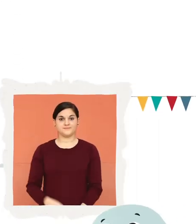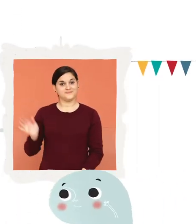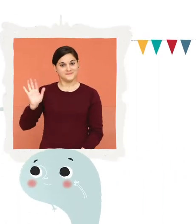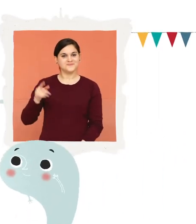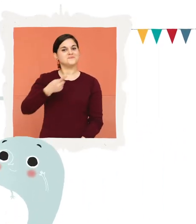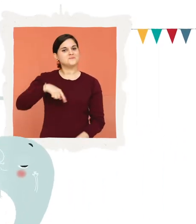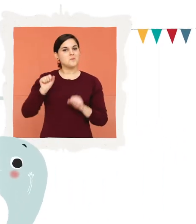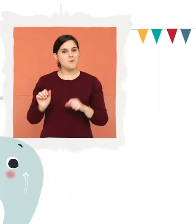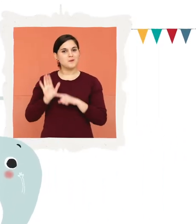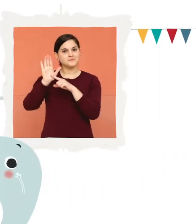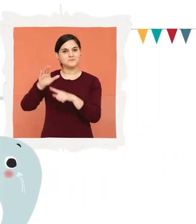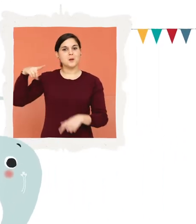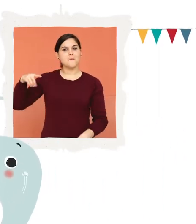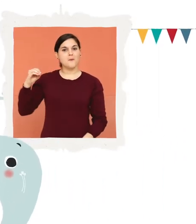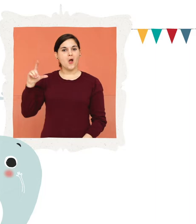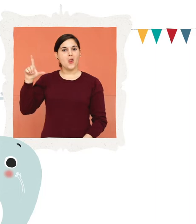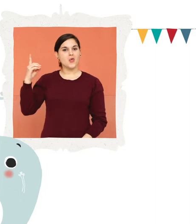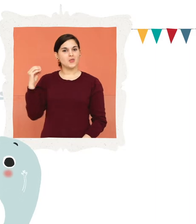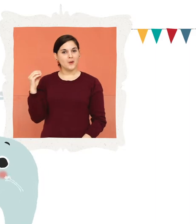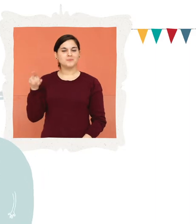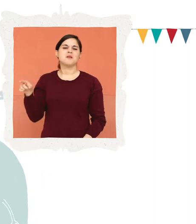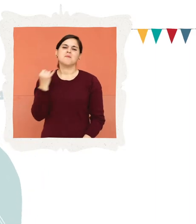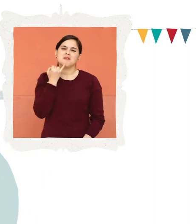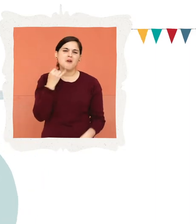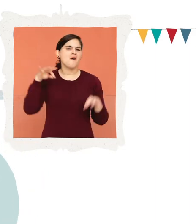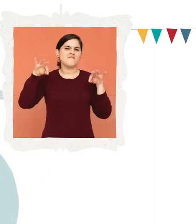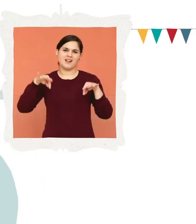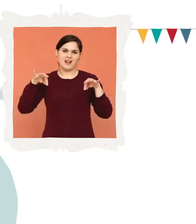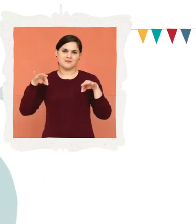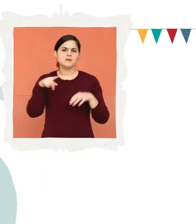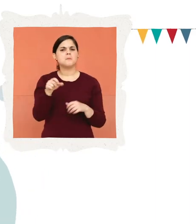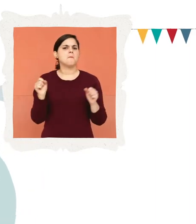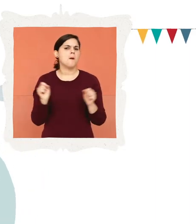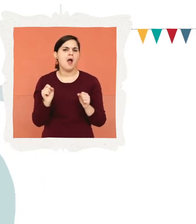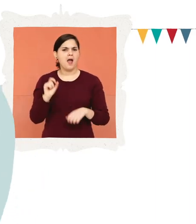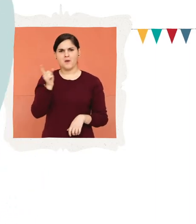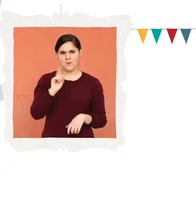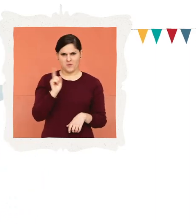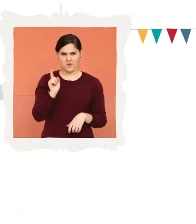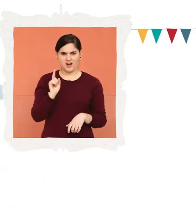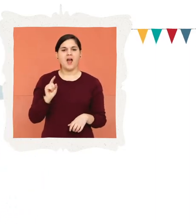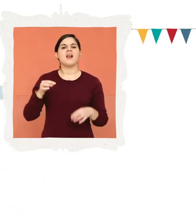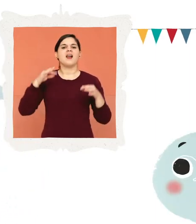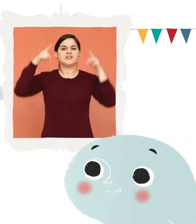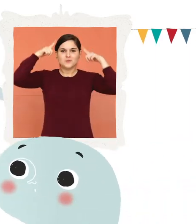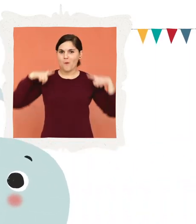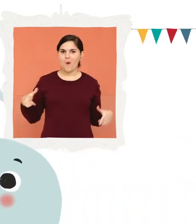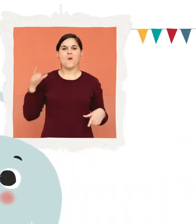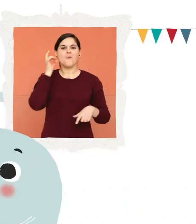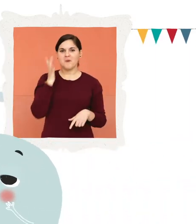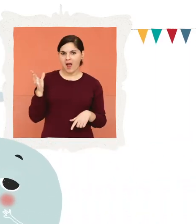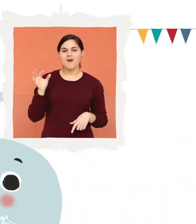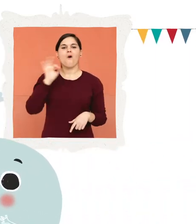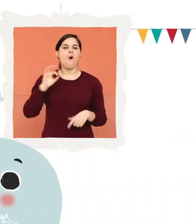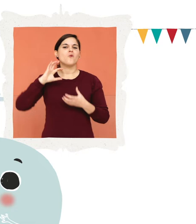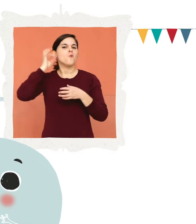ciao possiamo presentarti poldo è un piccolo fantasma non avere paura niente